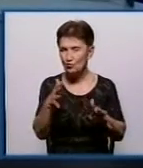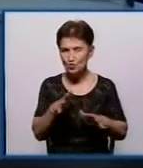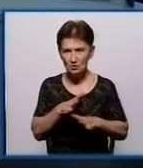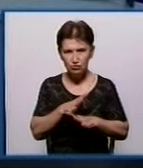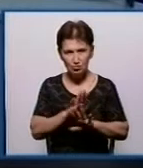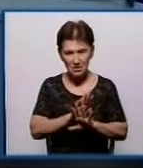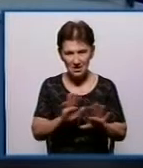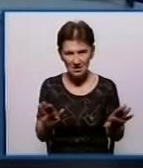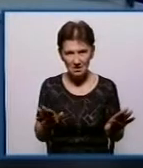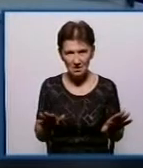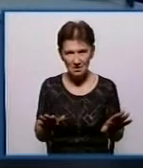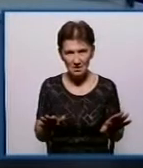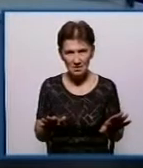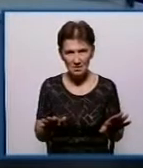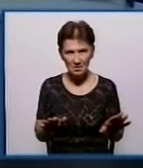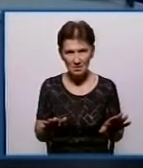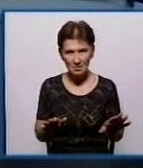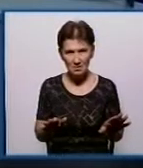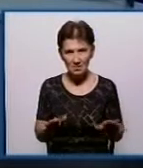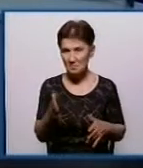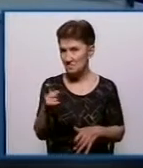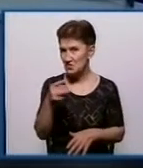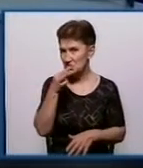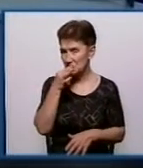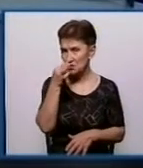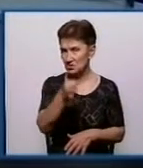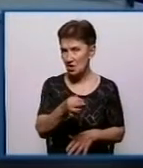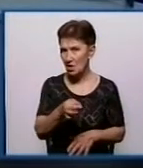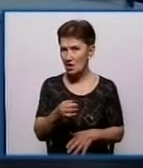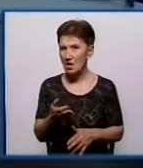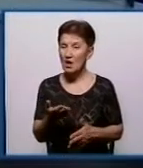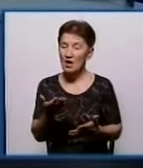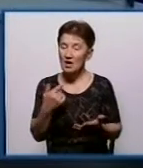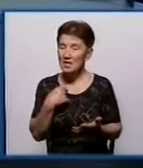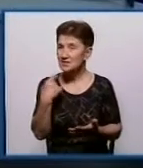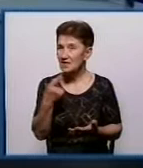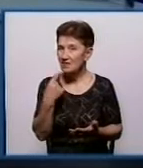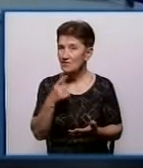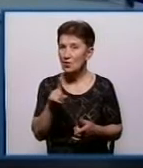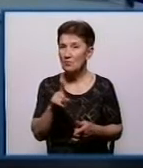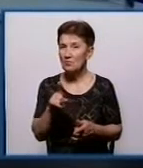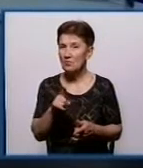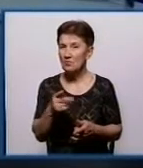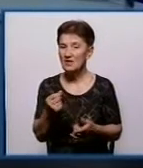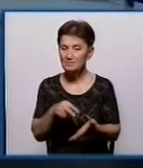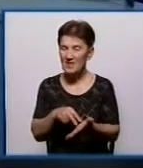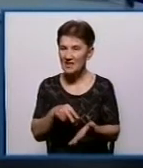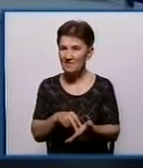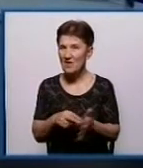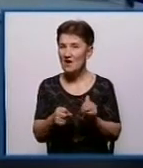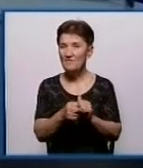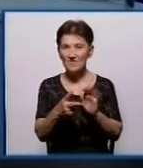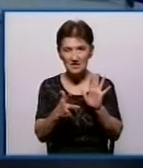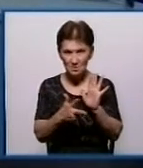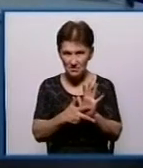Рідко. Ви казали на початку програми, що, ймовірно, підвищиться... А, ймовірно, ми говоримо про тариф 2018 року. року. Ну, добре.